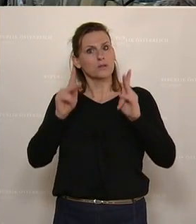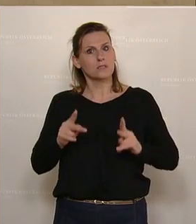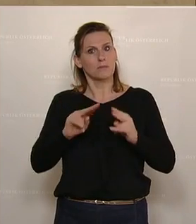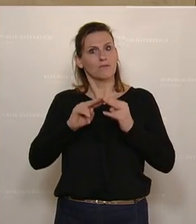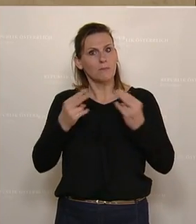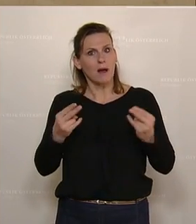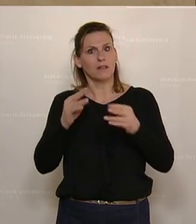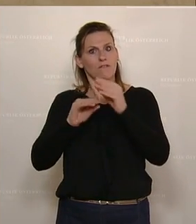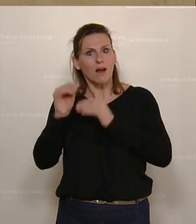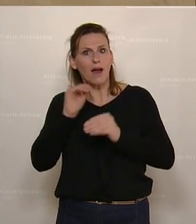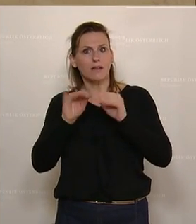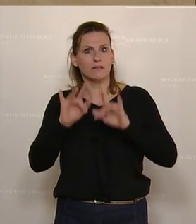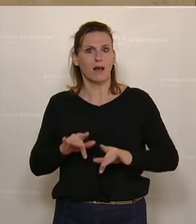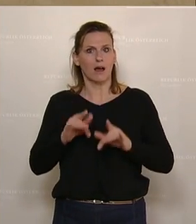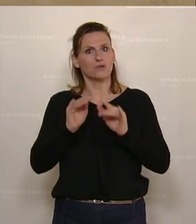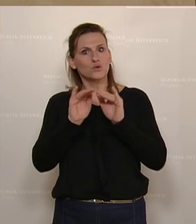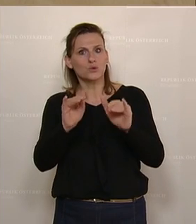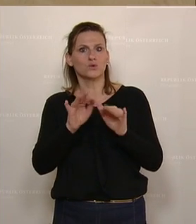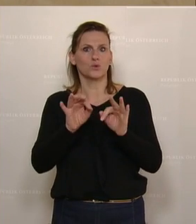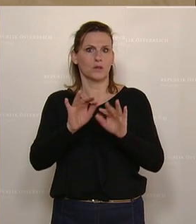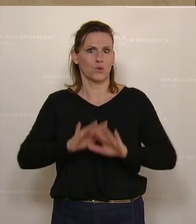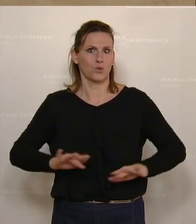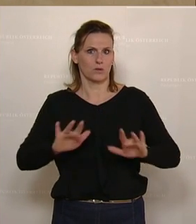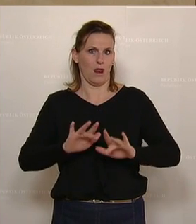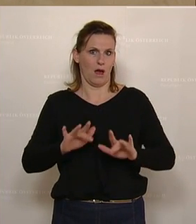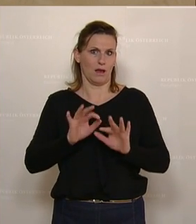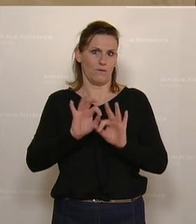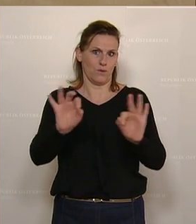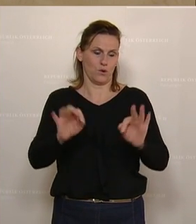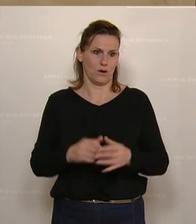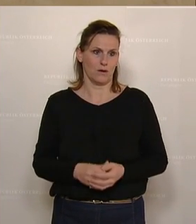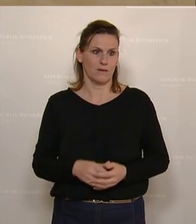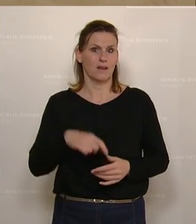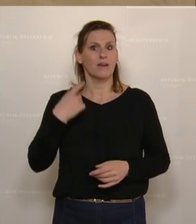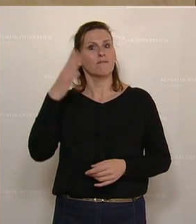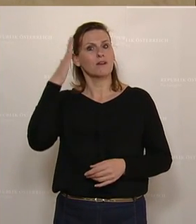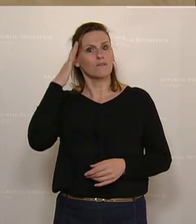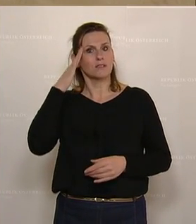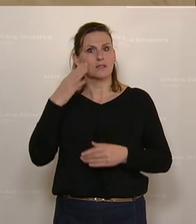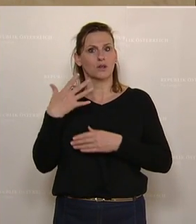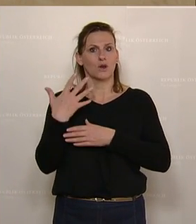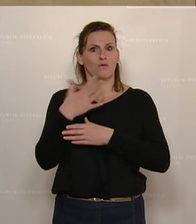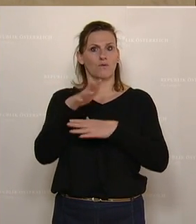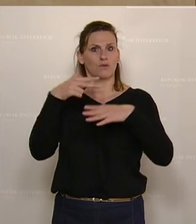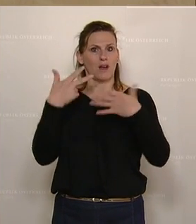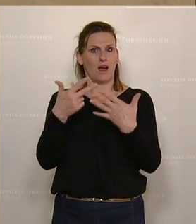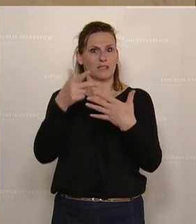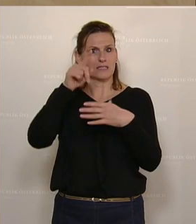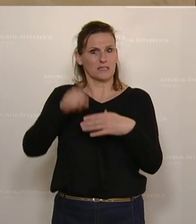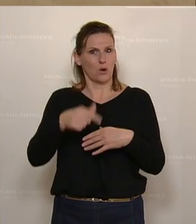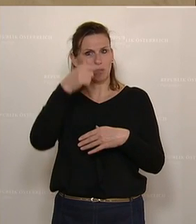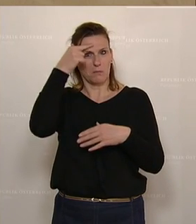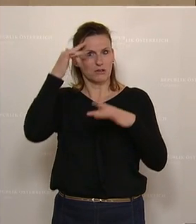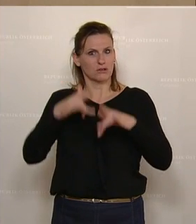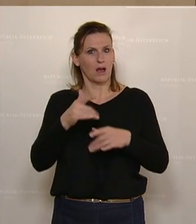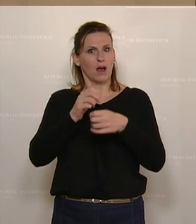Verbände und der Vereine sicherlich hier als gute Grundlage auch dienen. Wir wissen, dass 580.000 Menschen sich ehrenamtlich im Sport